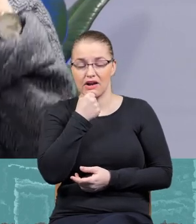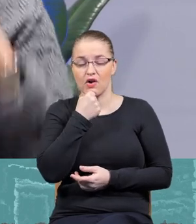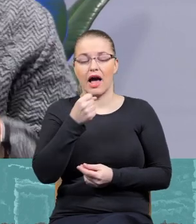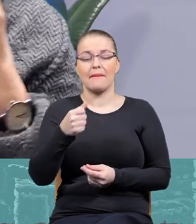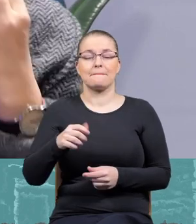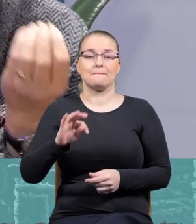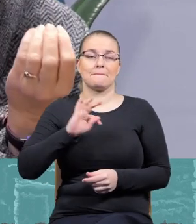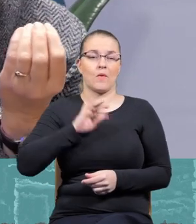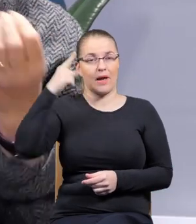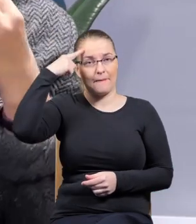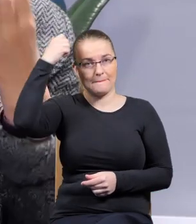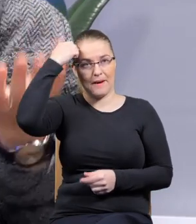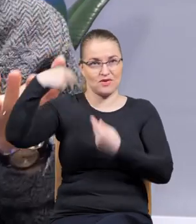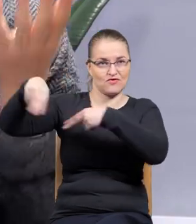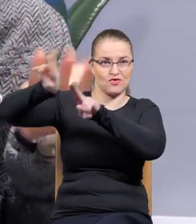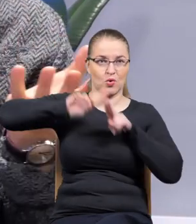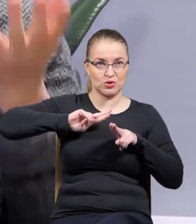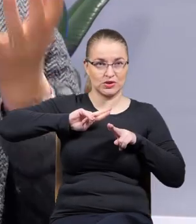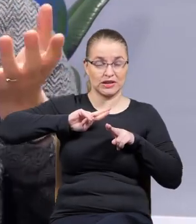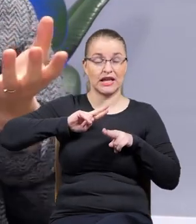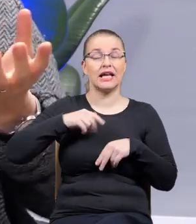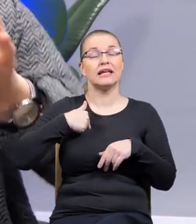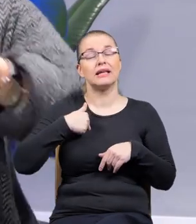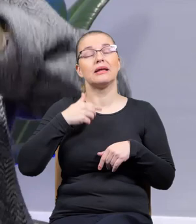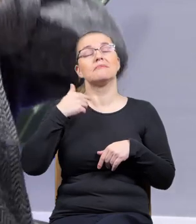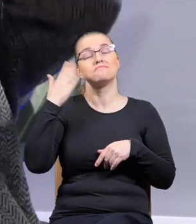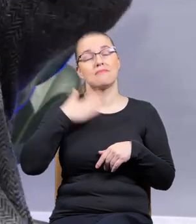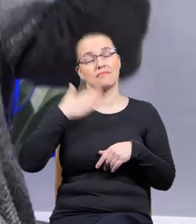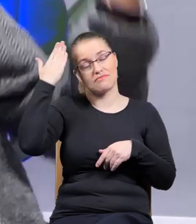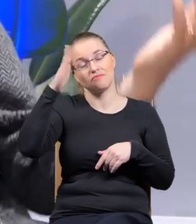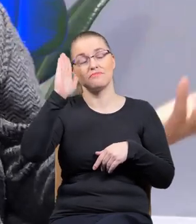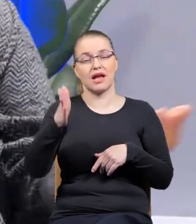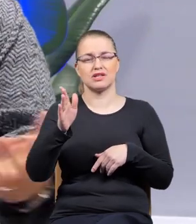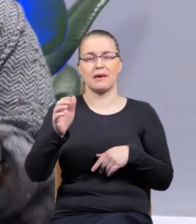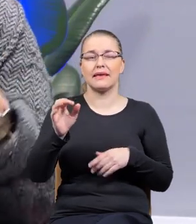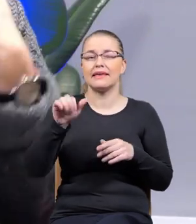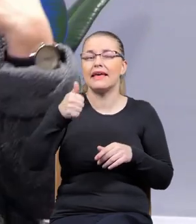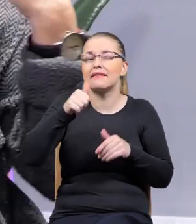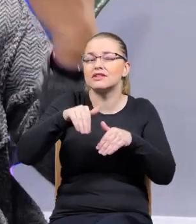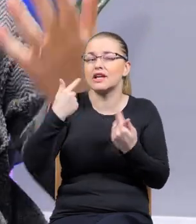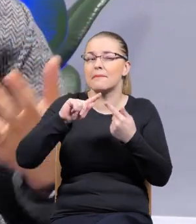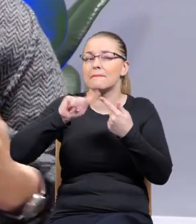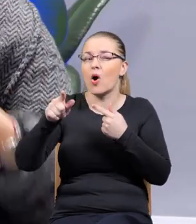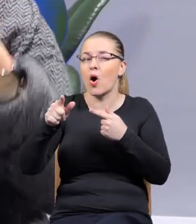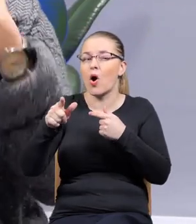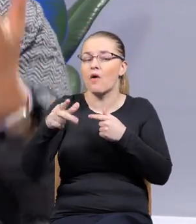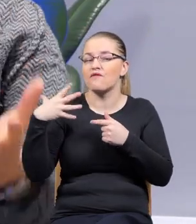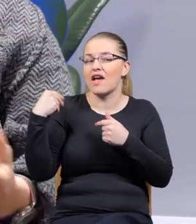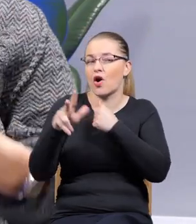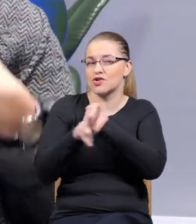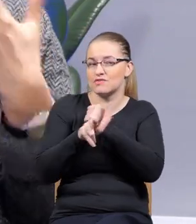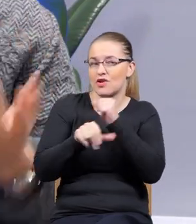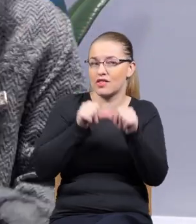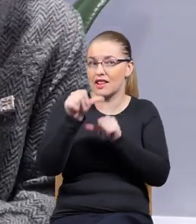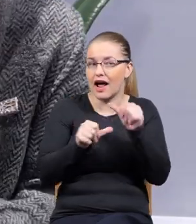mam nadzieję, że to tak będzie, że któregoś dnia po osiemdziesiątce nagle wszystko mi się przypomni i będę mogła tak siedzieć i